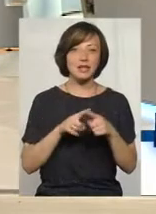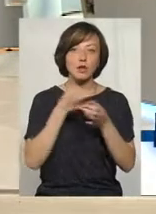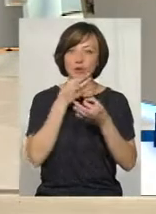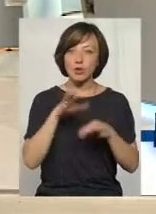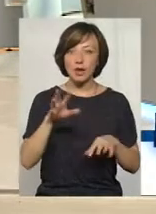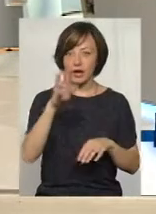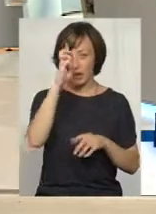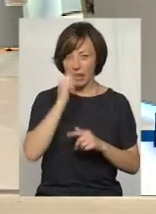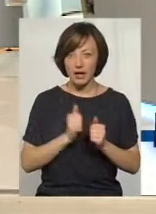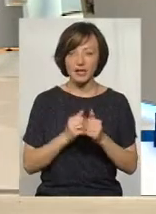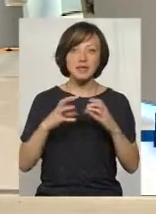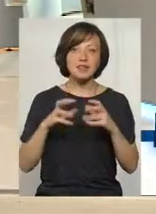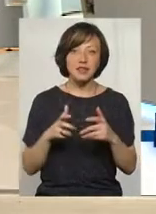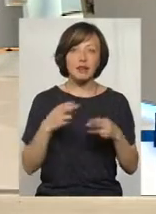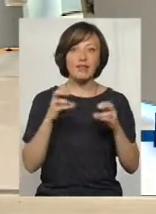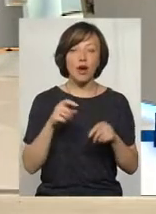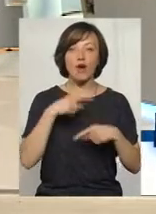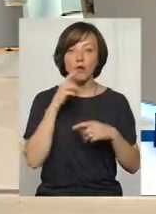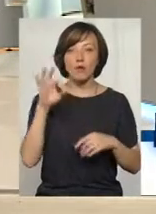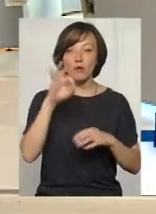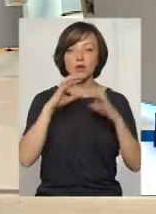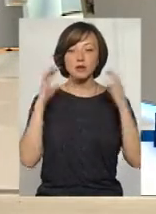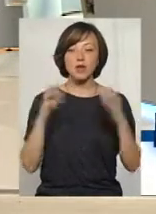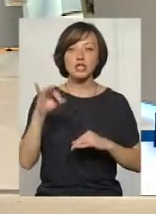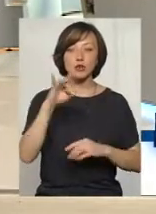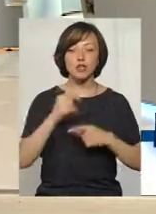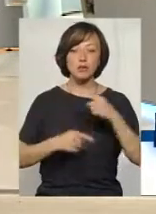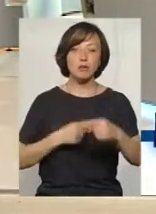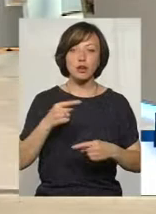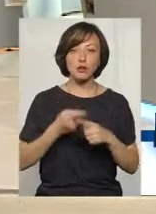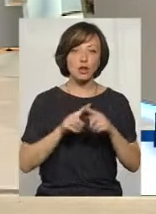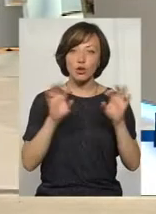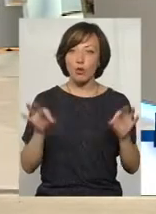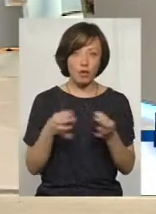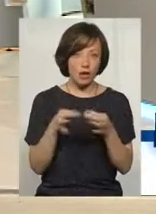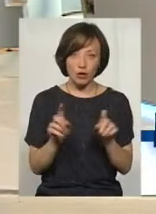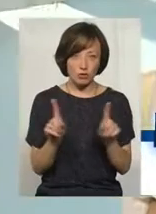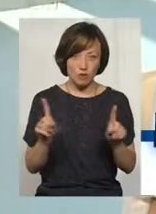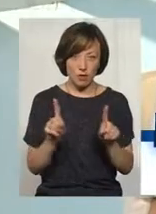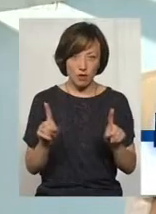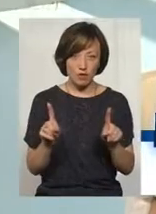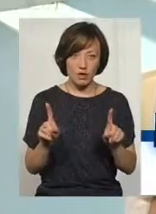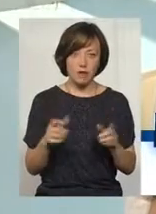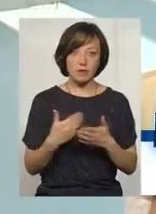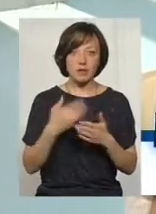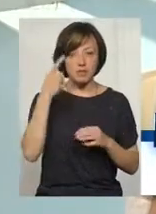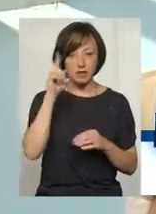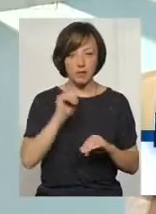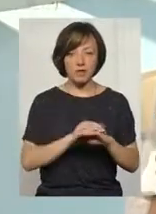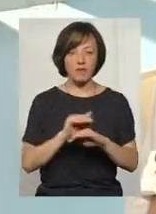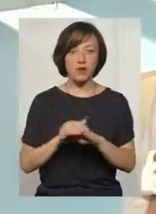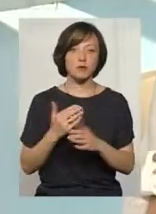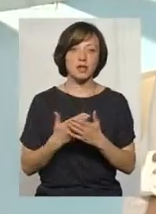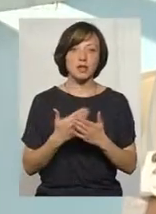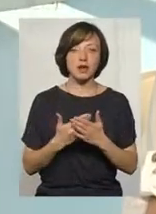країні світу, де взагалі говорять про збереження історичної спадщини, архітектурної, цього ніколи б ніхто не дозволив. Ніколи. Ми, наприклад, знаємо такі факти, що,